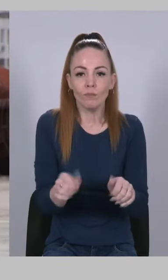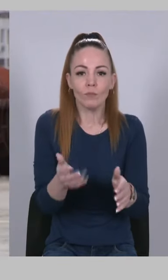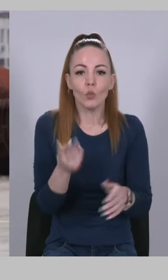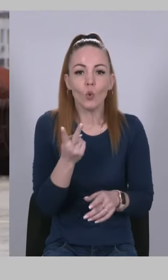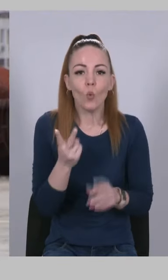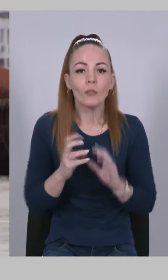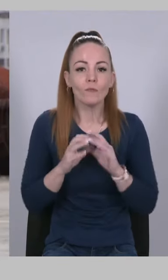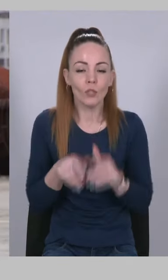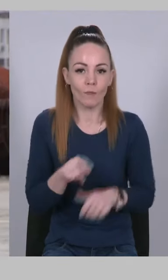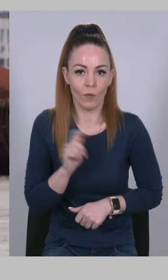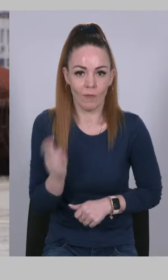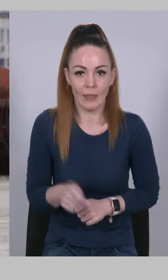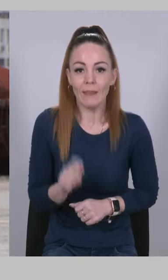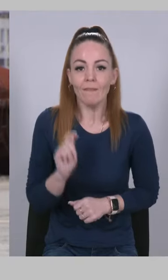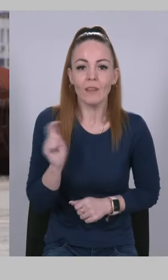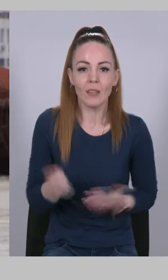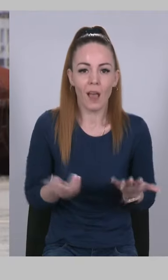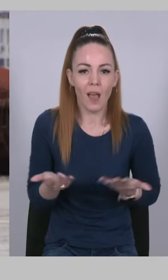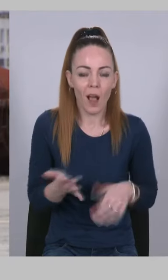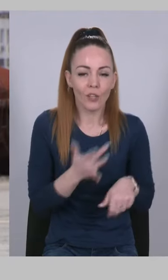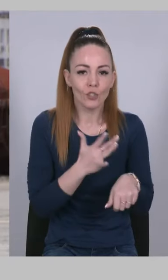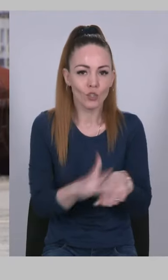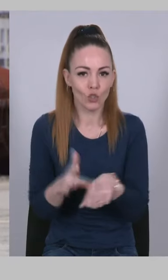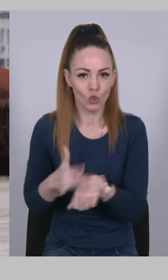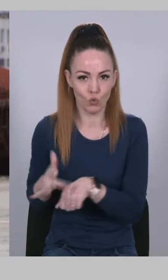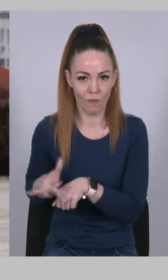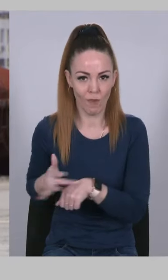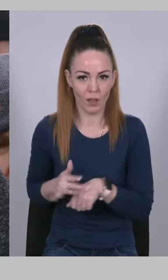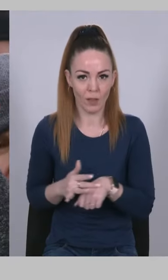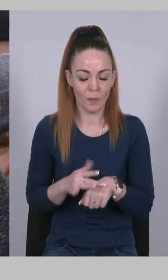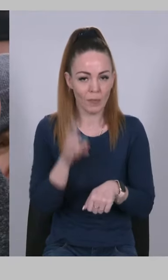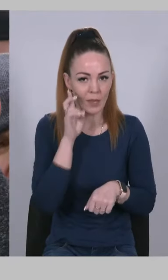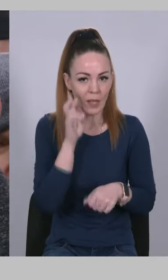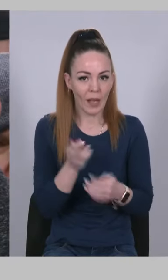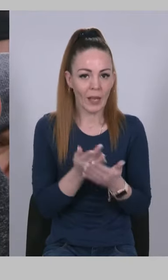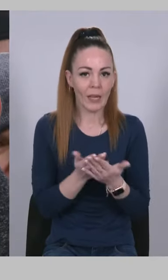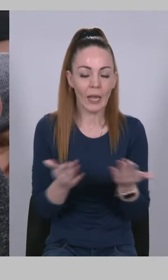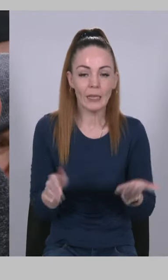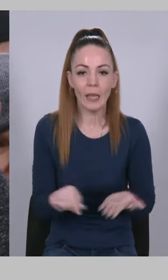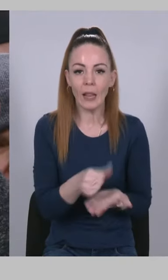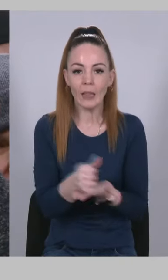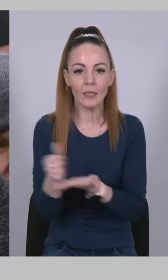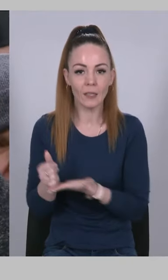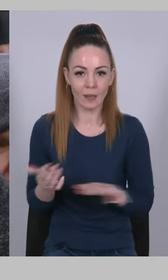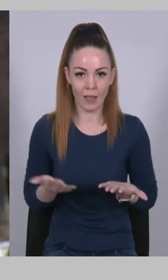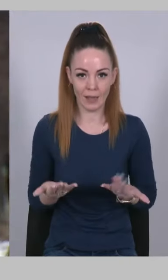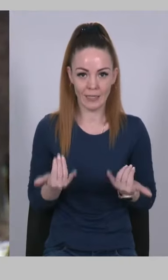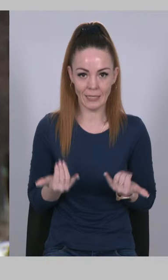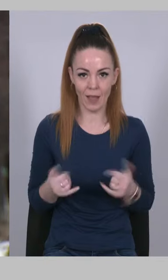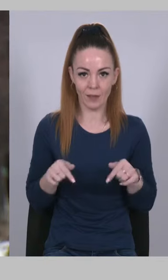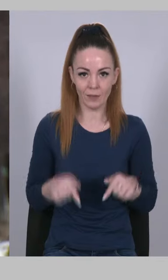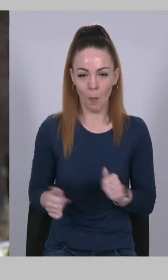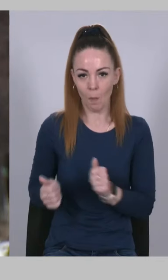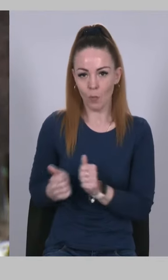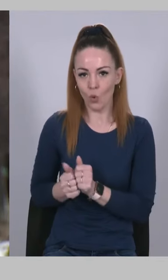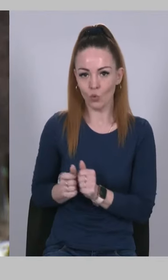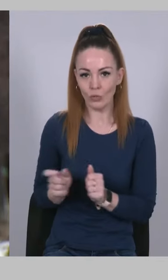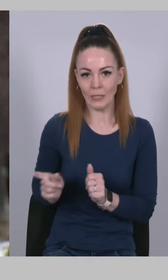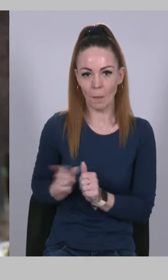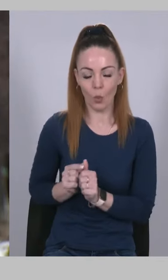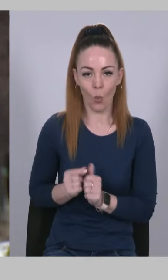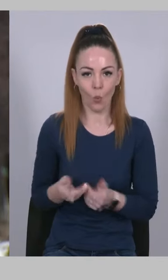війна, яка знищувала країни, лідери яких зараз стоять поруч зі мною.